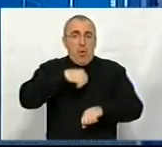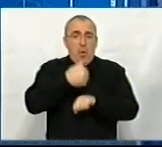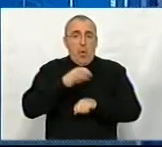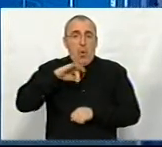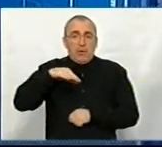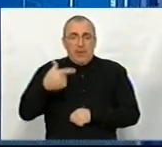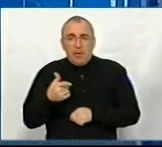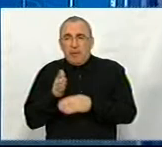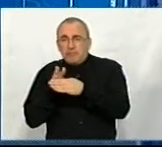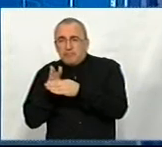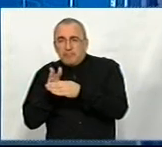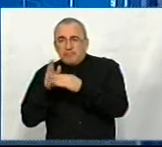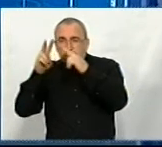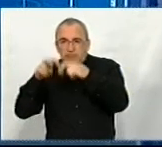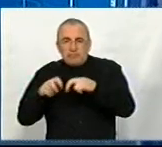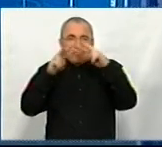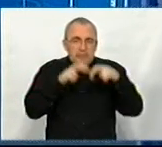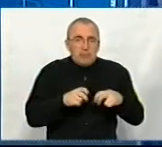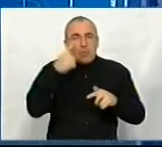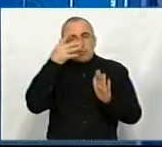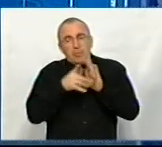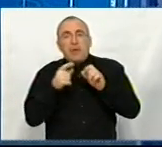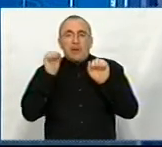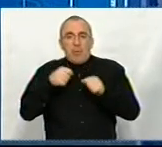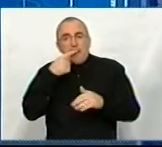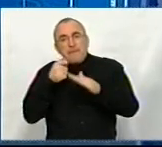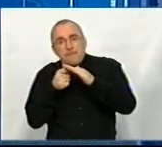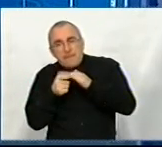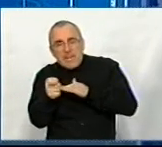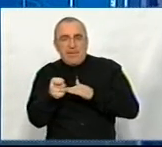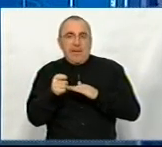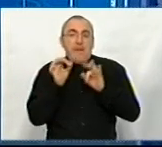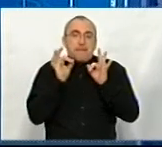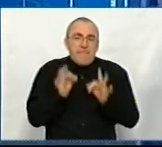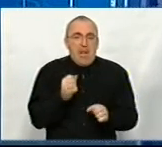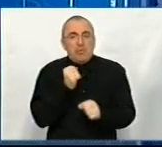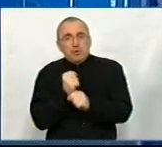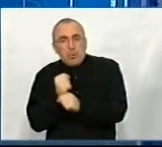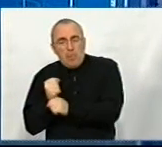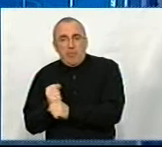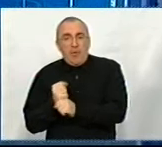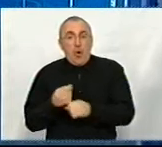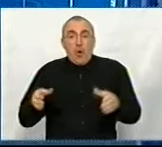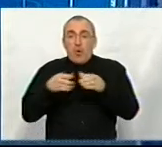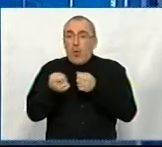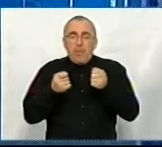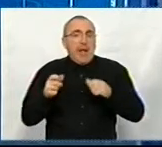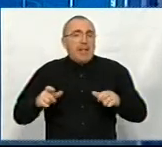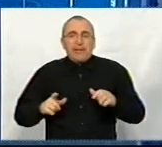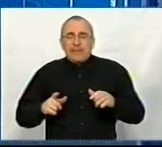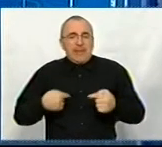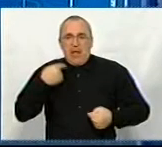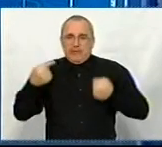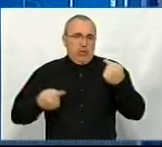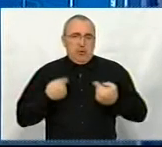пройдемось по кожному з ОТГ, зрозуміння, де ми можемо підказати людям, як правильно зробити, щоб громади не страждали від цього.